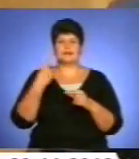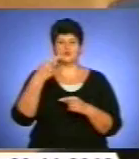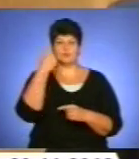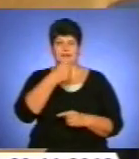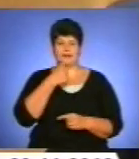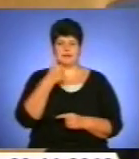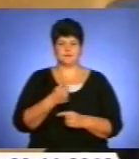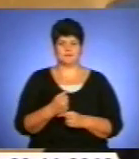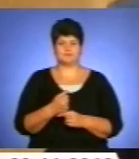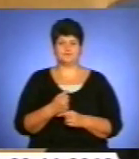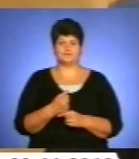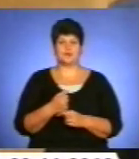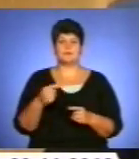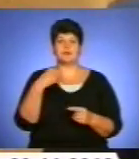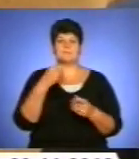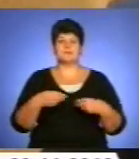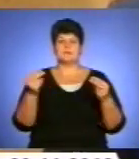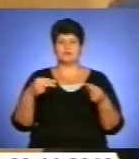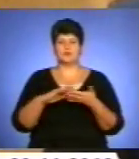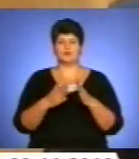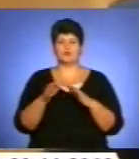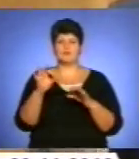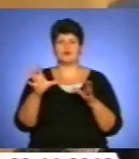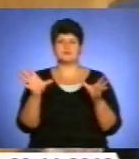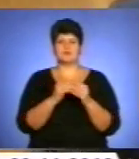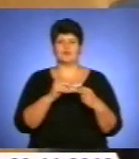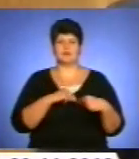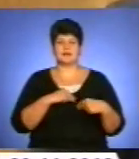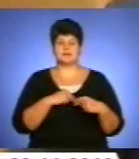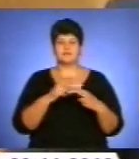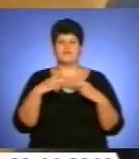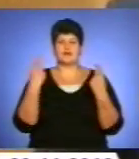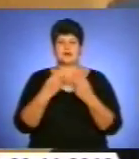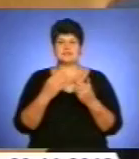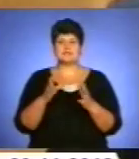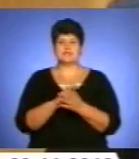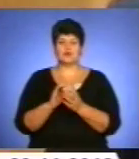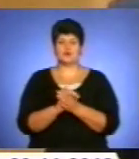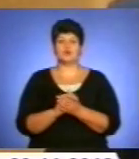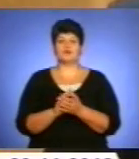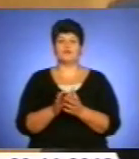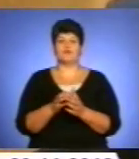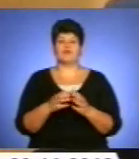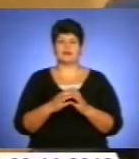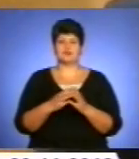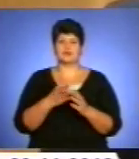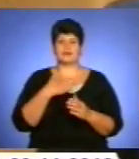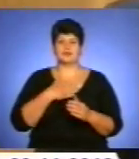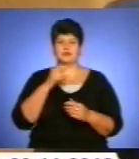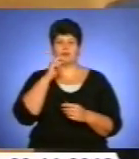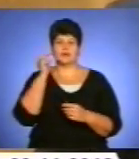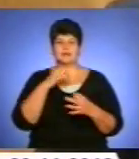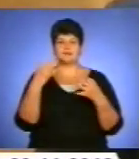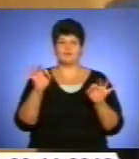рік. Ми підписали угоду по співпрацію між трьома фракціями, фракцією «Наша року» «Свобода» Української народної партії. Ми, звичайно,